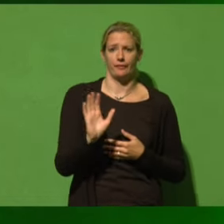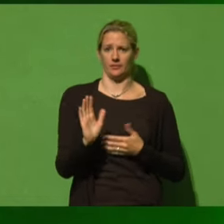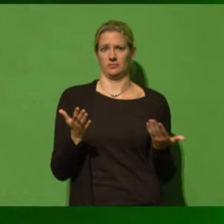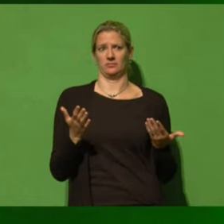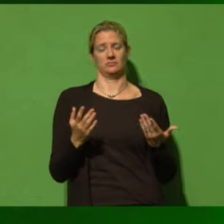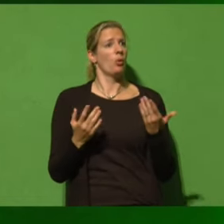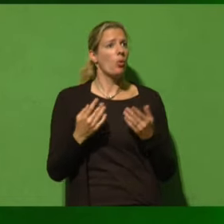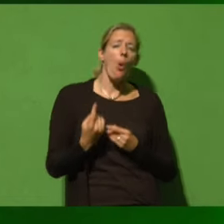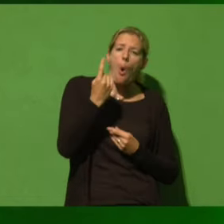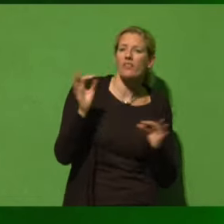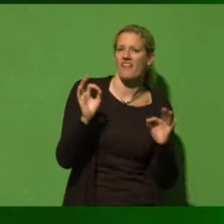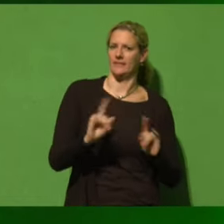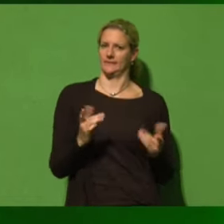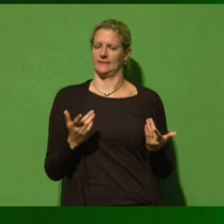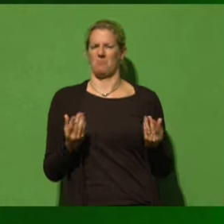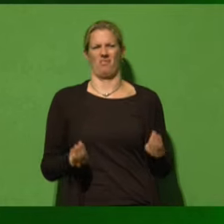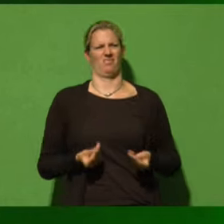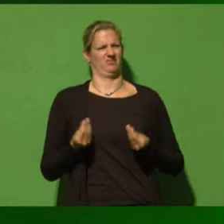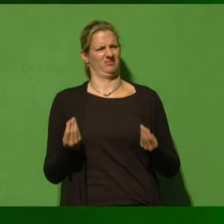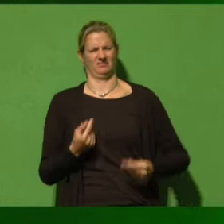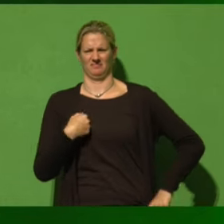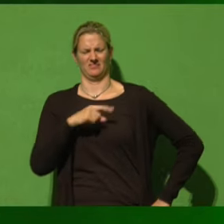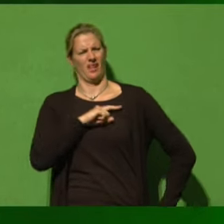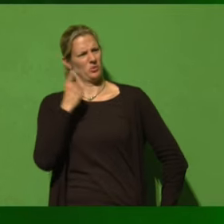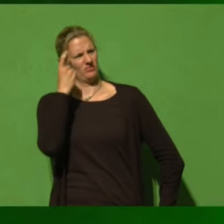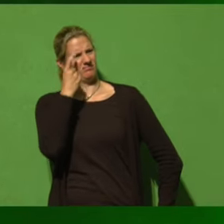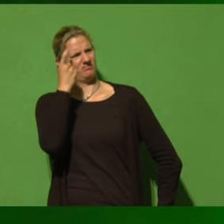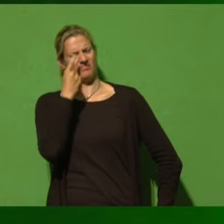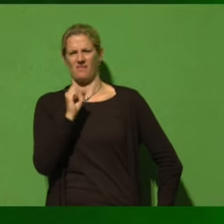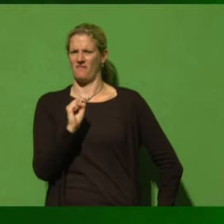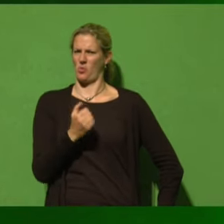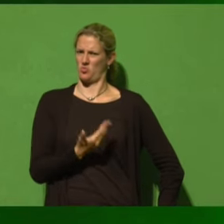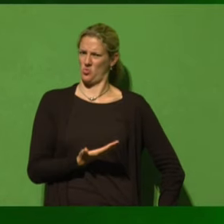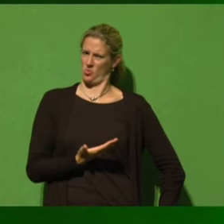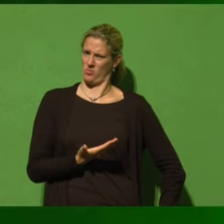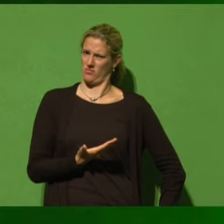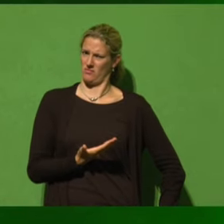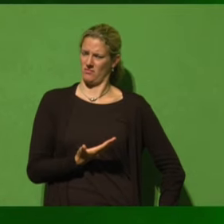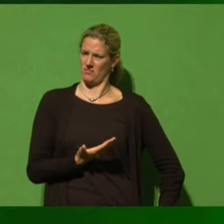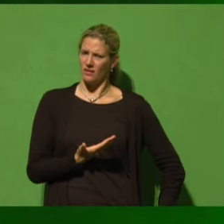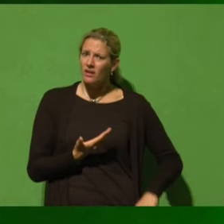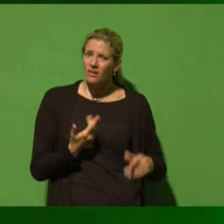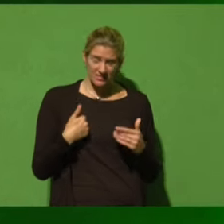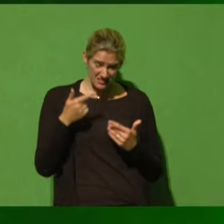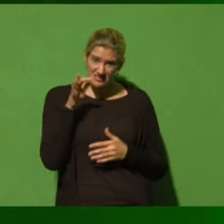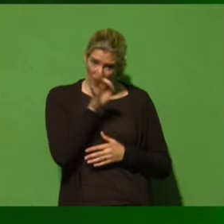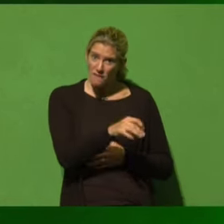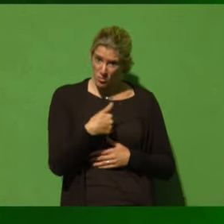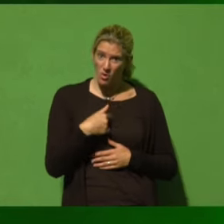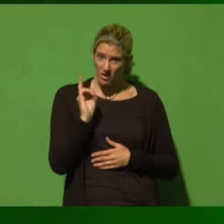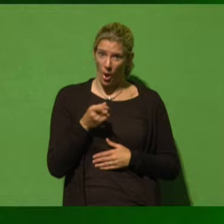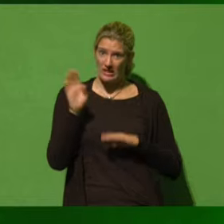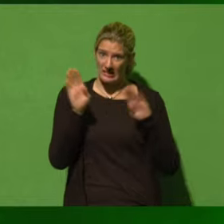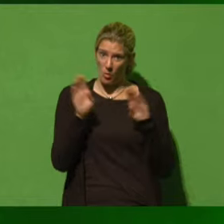gesundheitsstätlich. Aber ich frage mich ehrlich gesagt schon, warum wir demokratische Standards und Rechtsstaatsstandards einschränken